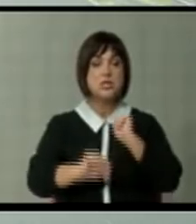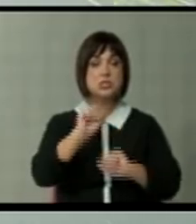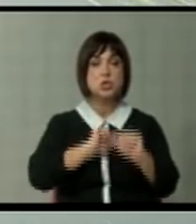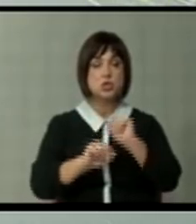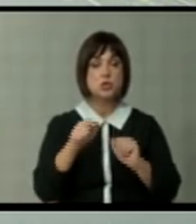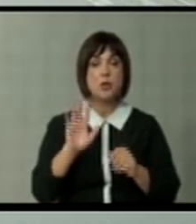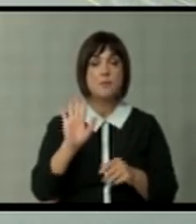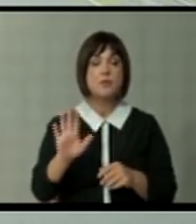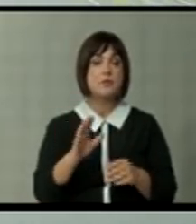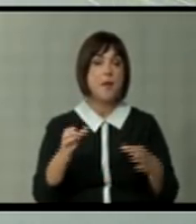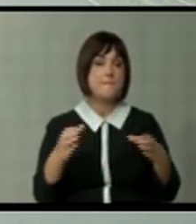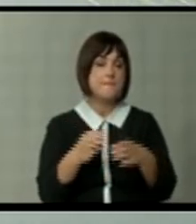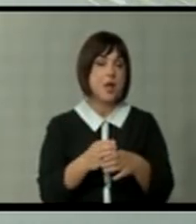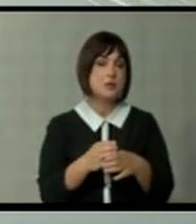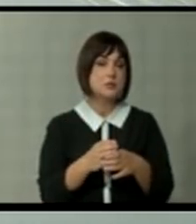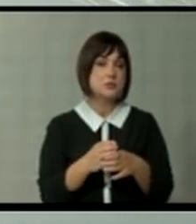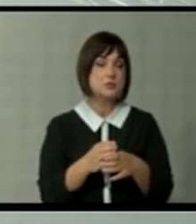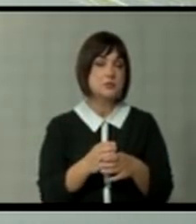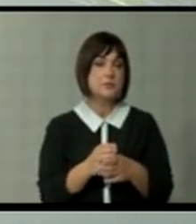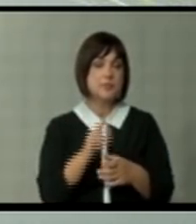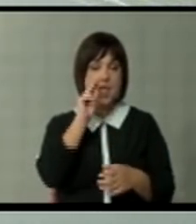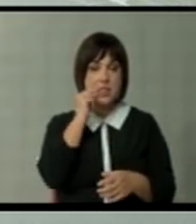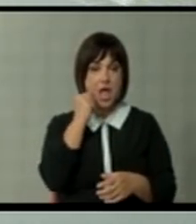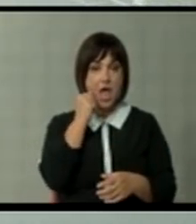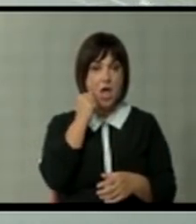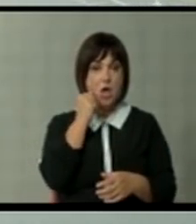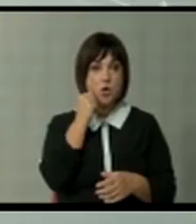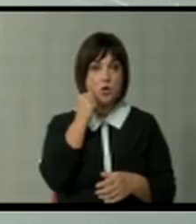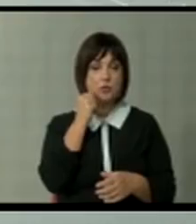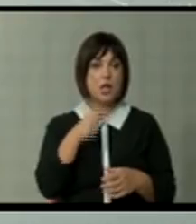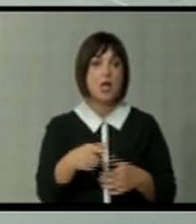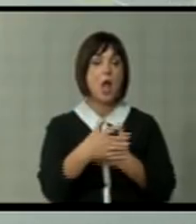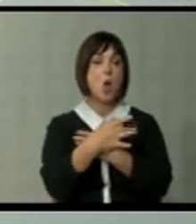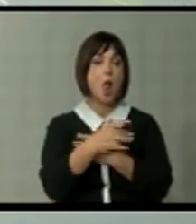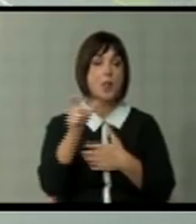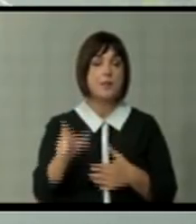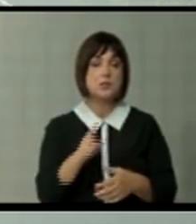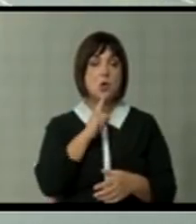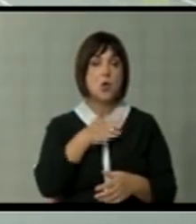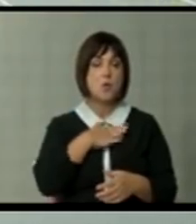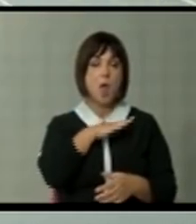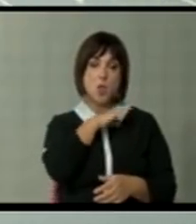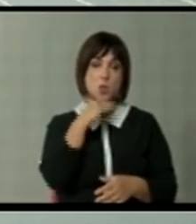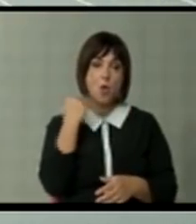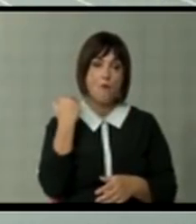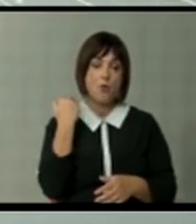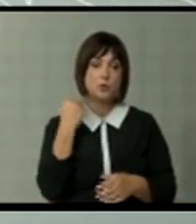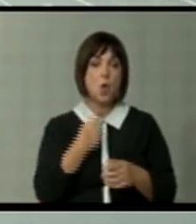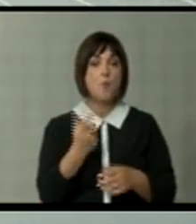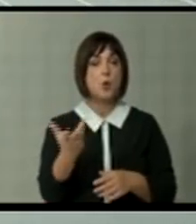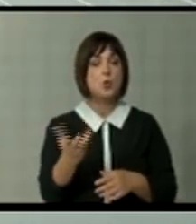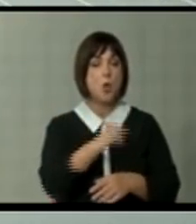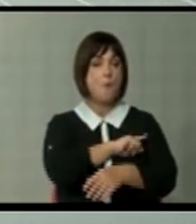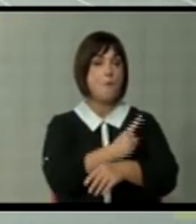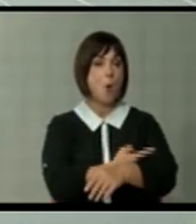ни припадје на малсинство на народ, како албанците кои имаат се доволно бројни и